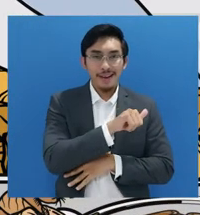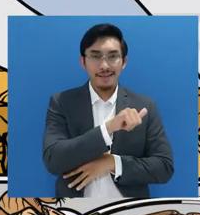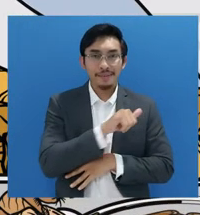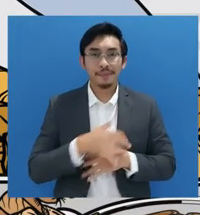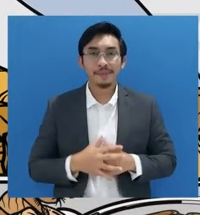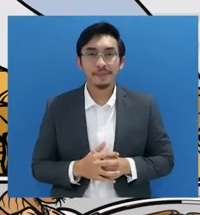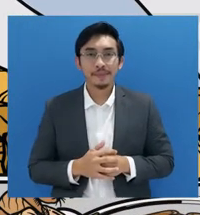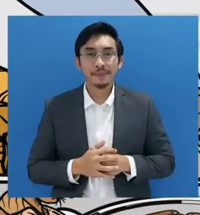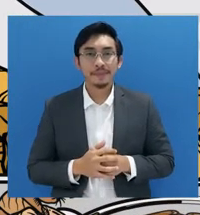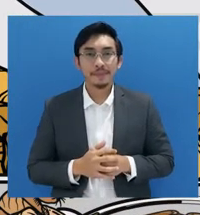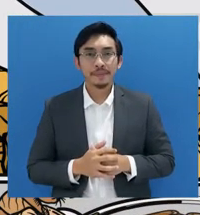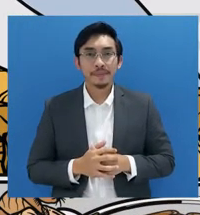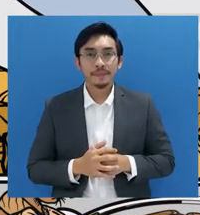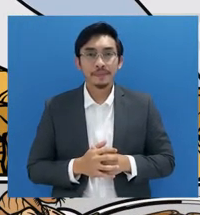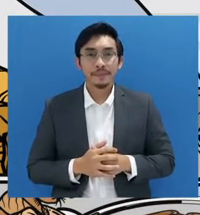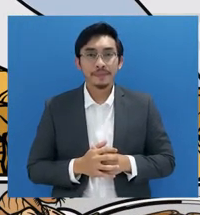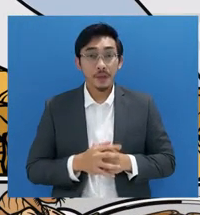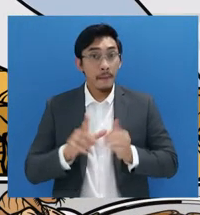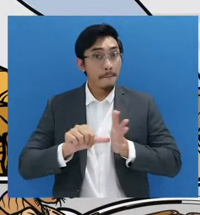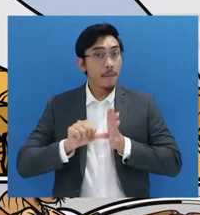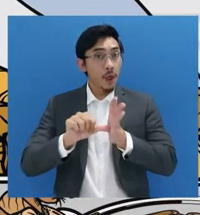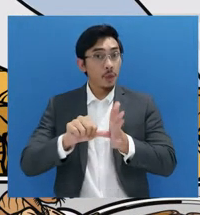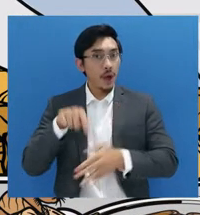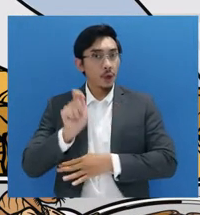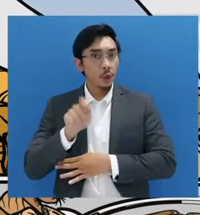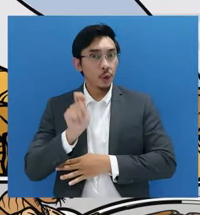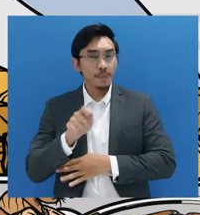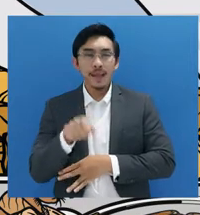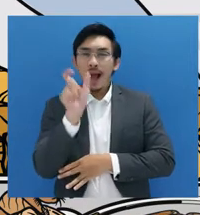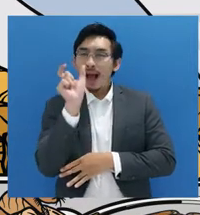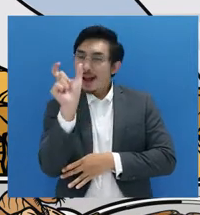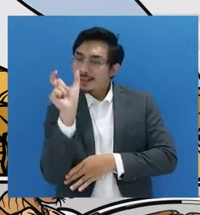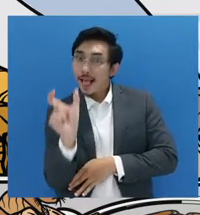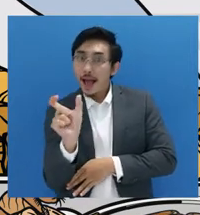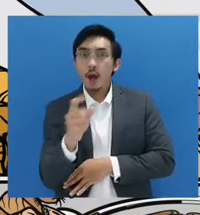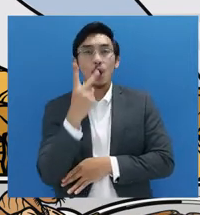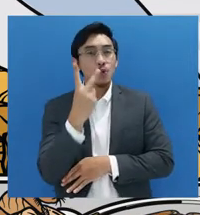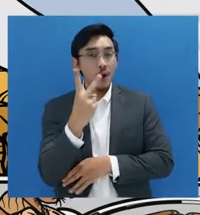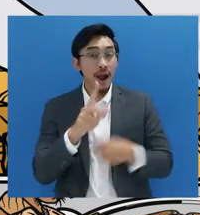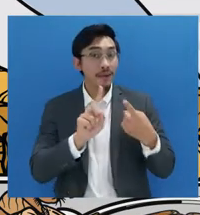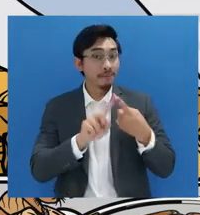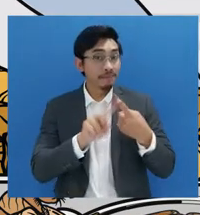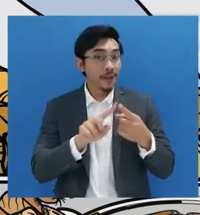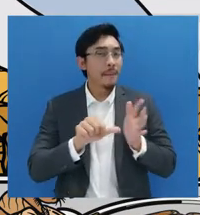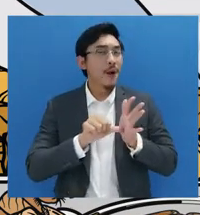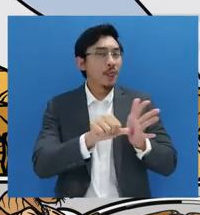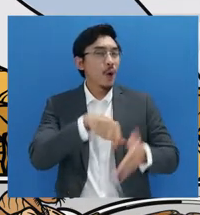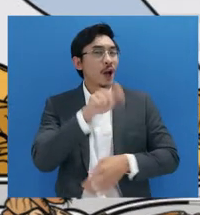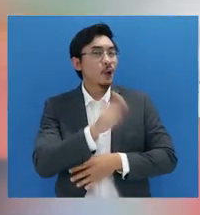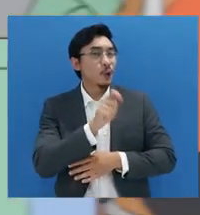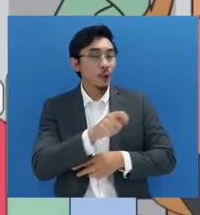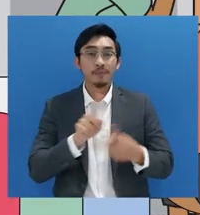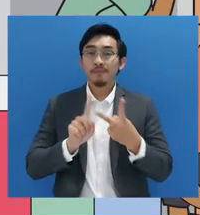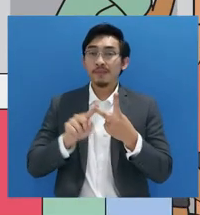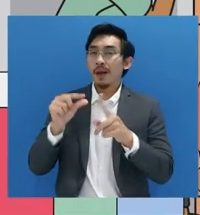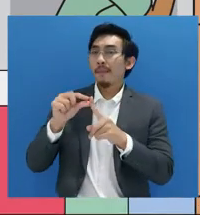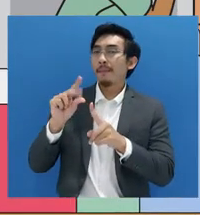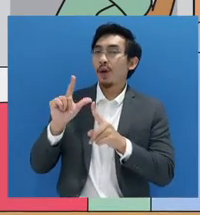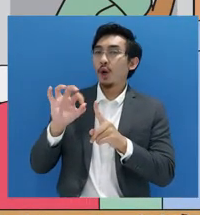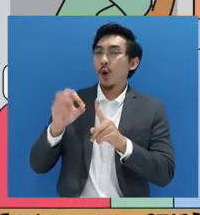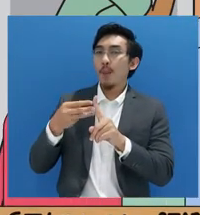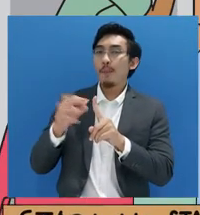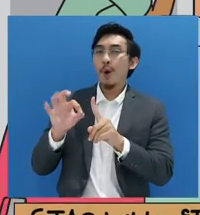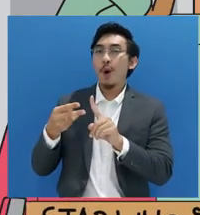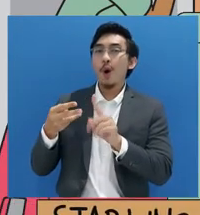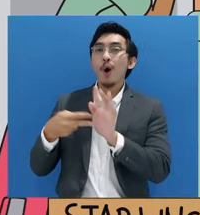Terdapat dua istilah yang dikenal dalam ranah bantuan hukum dan akses keadilan, yaitu bantuan hukum dan pro bono. Apa